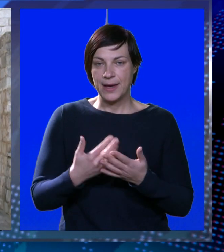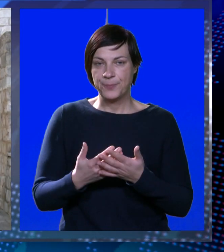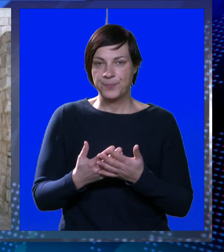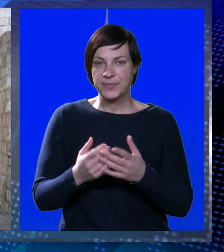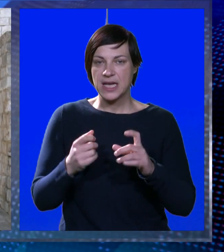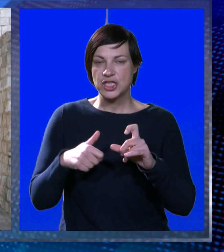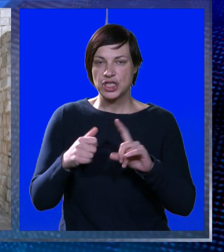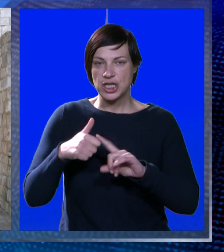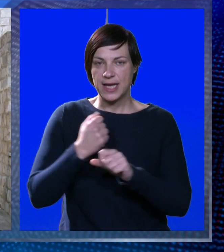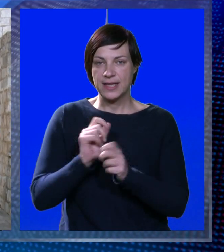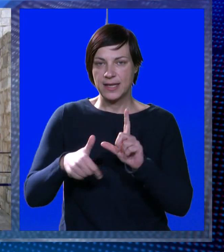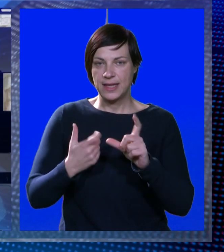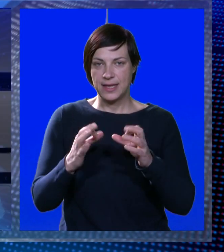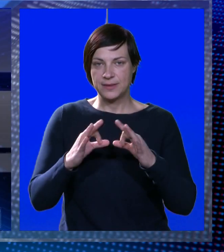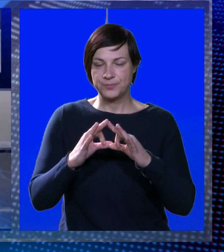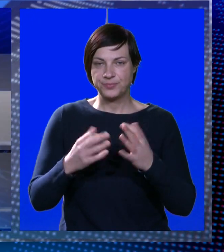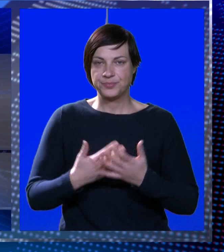dužnosti, Darija Čaglja.